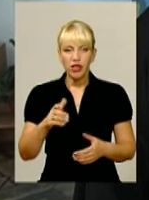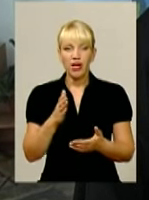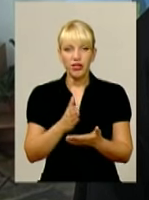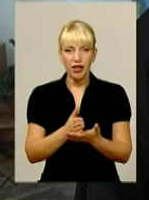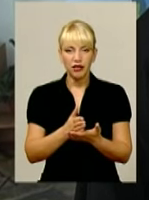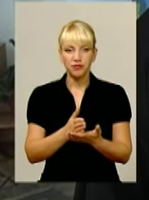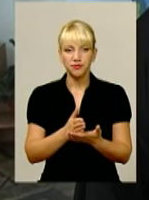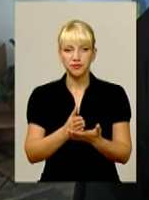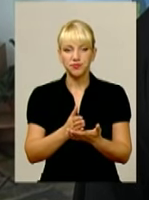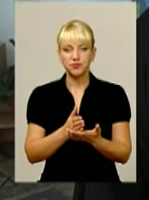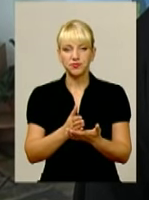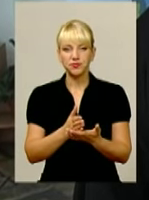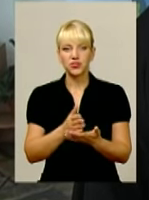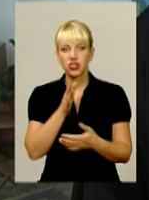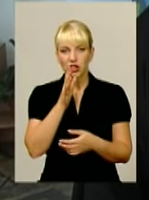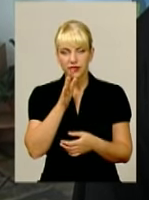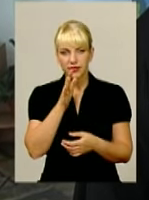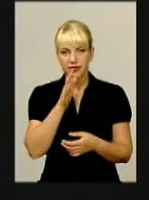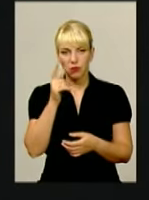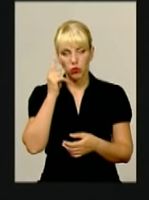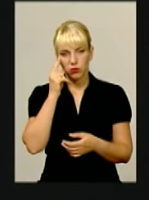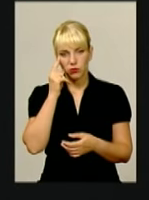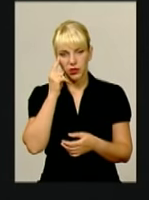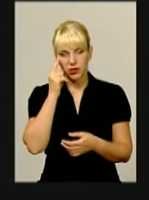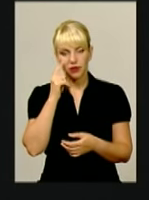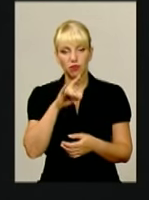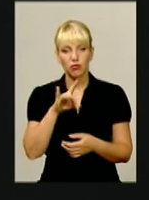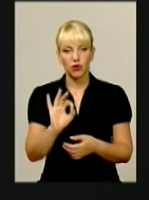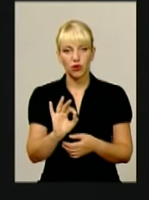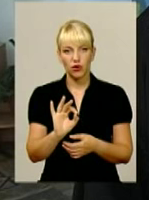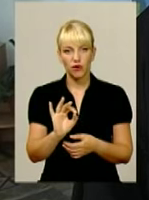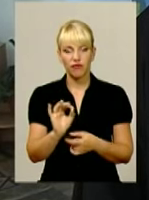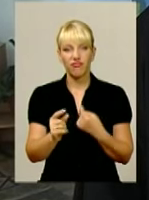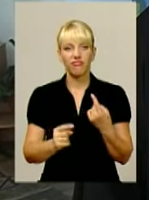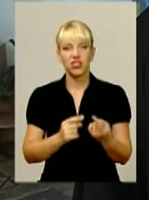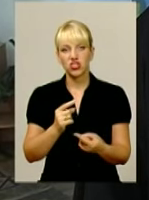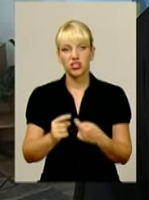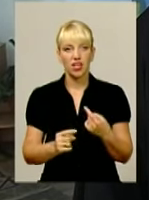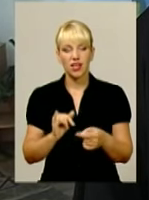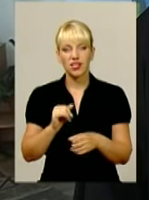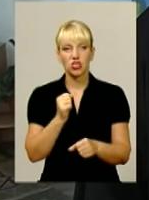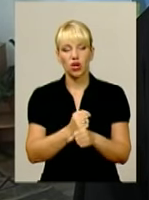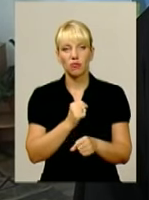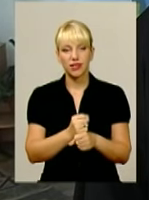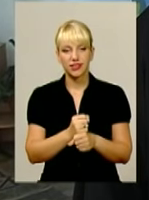час задуматися про вічне, зробити